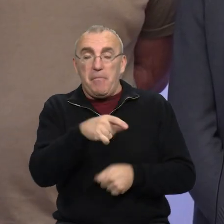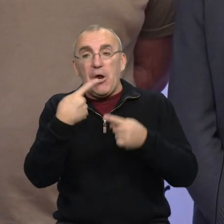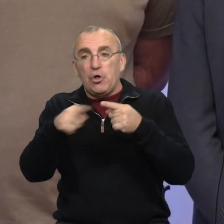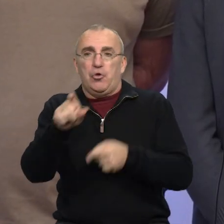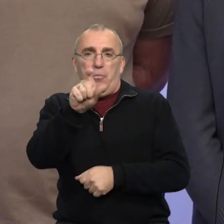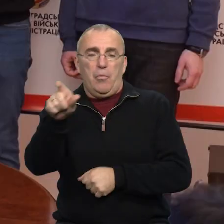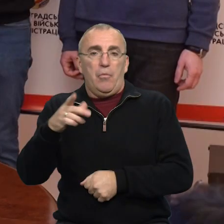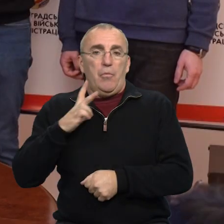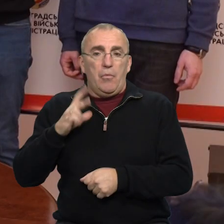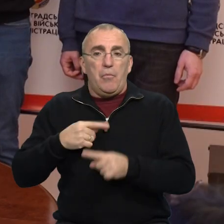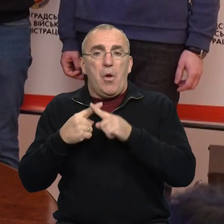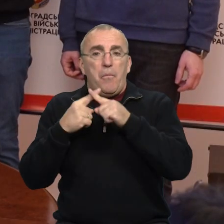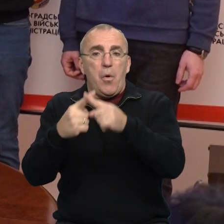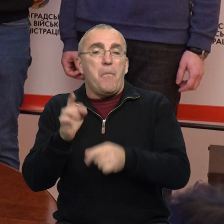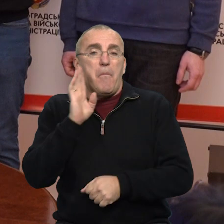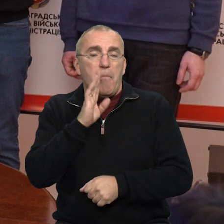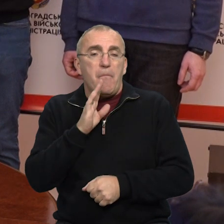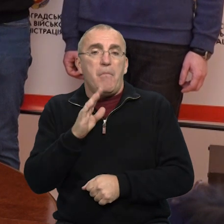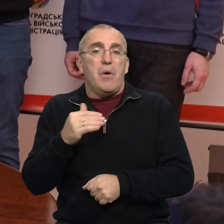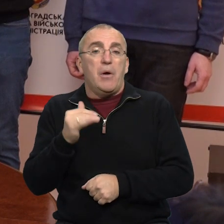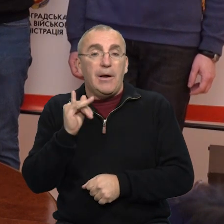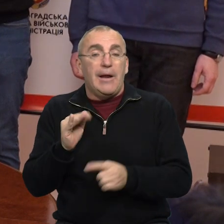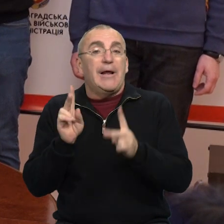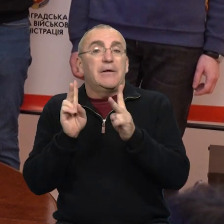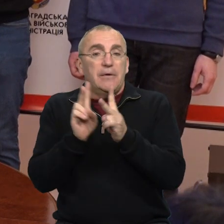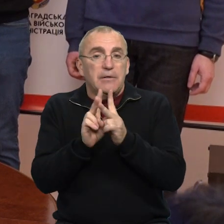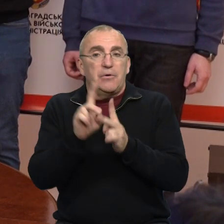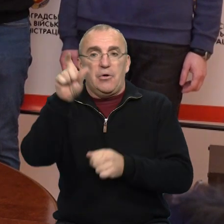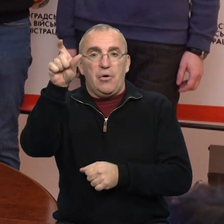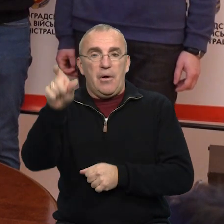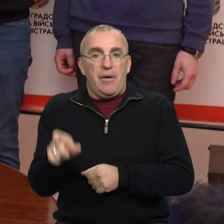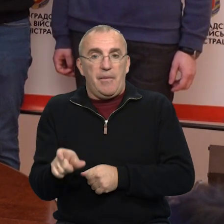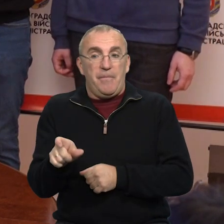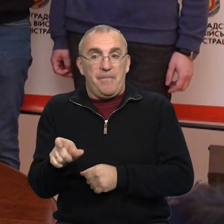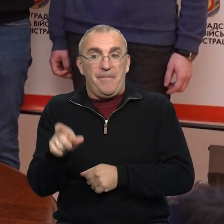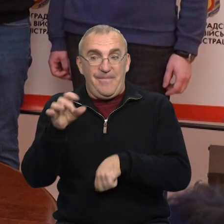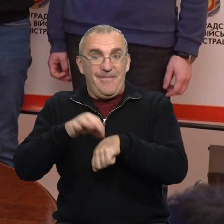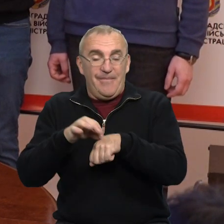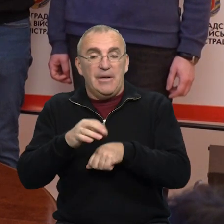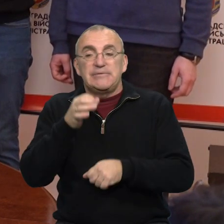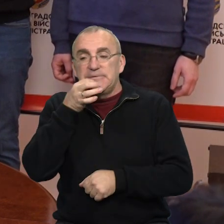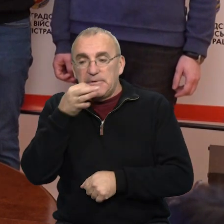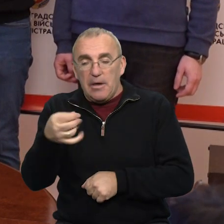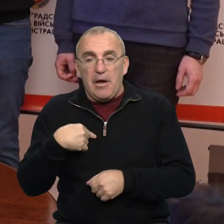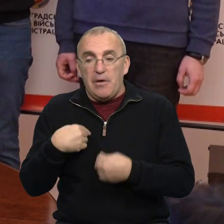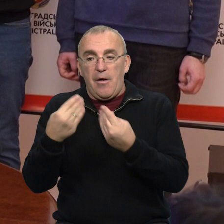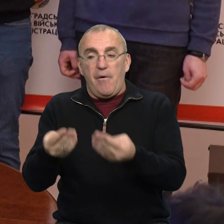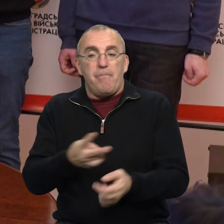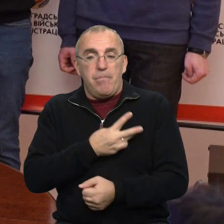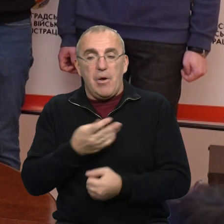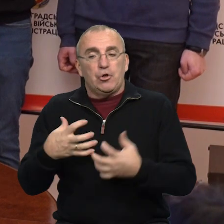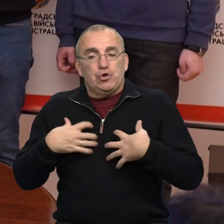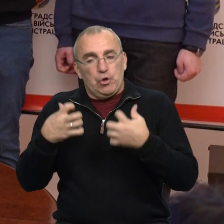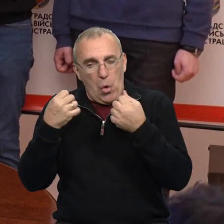іншим людям. Дочка провожала маму і зустрічала пацієнта, якому вона сказала, я вам